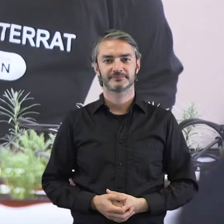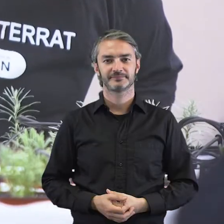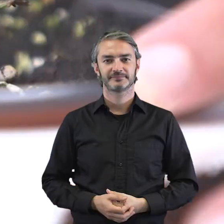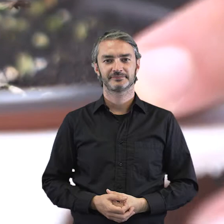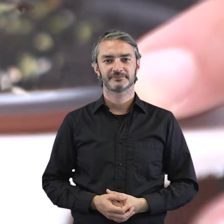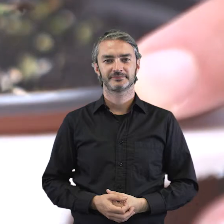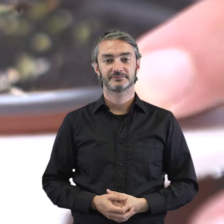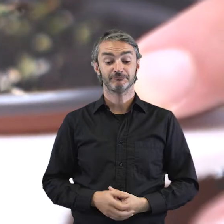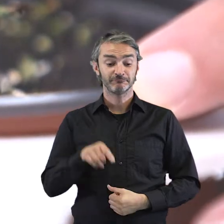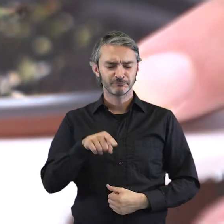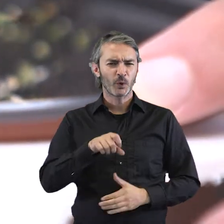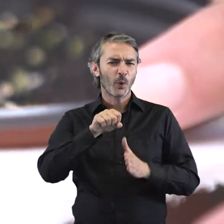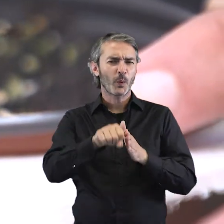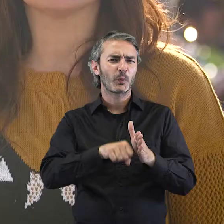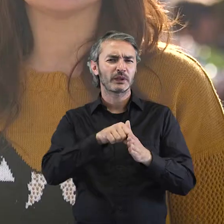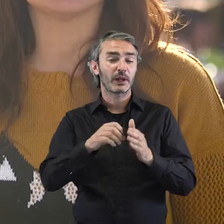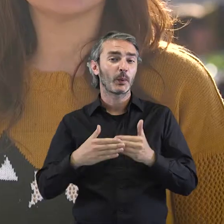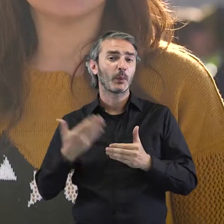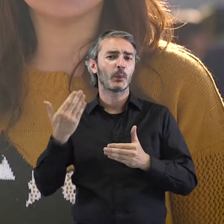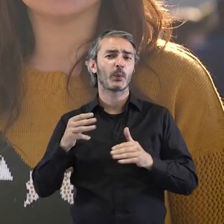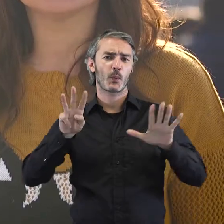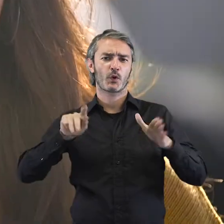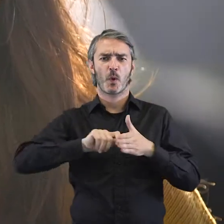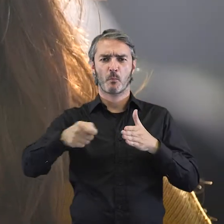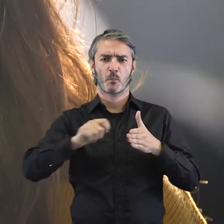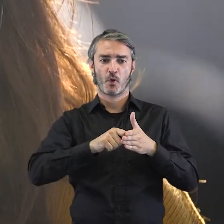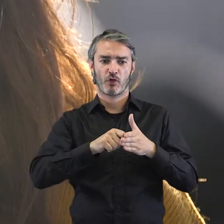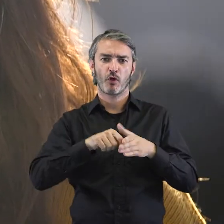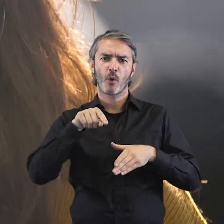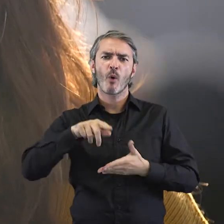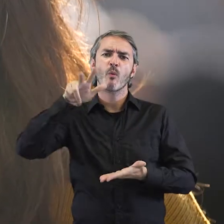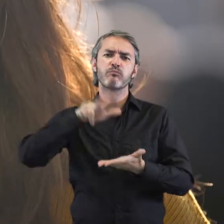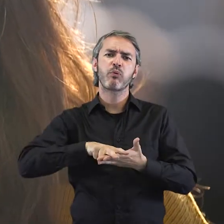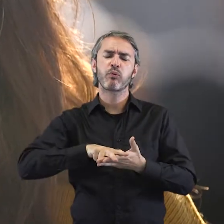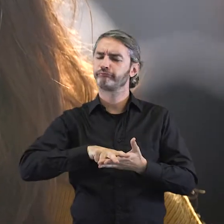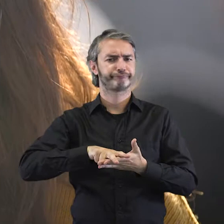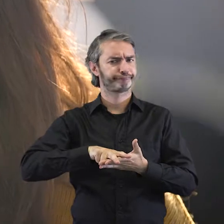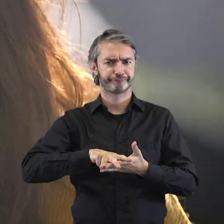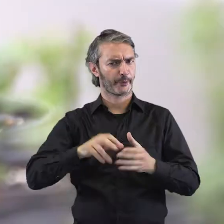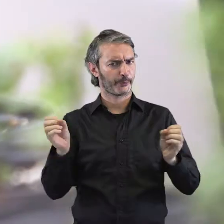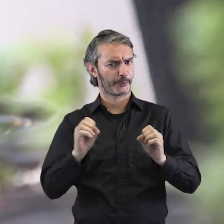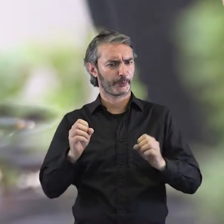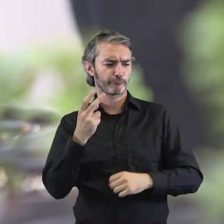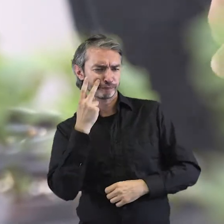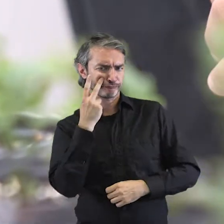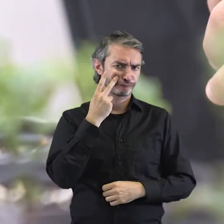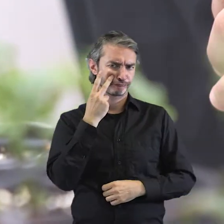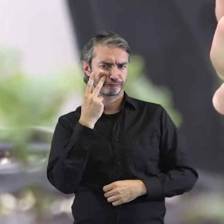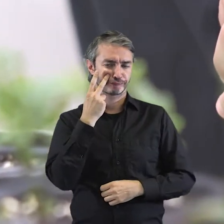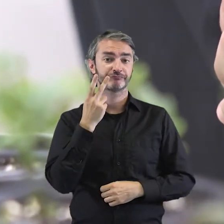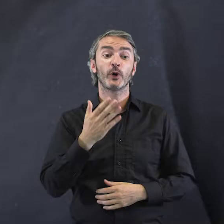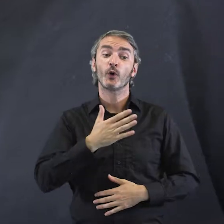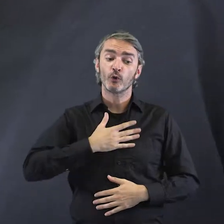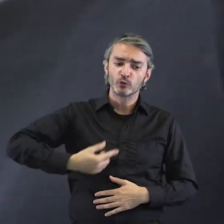Aquest projecte va néixer fa 8 mesos, és un projecte pilot que va adreçar a l'atenció de les persones amb discapacitat. El que nosaltres volíem